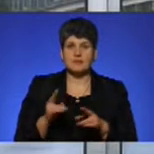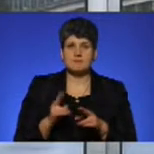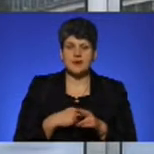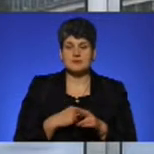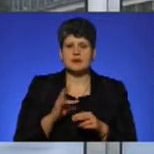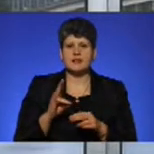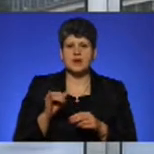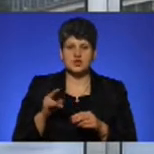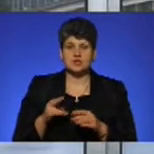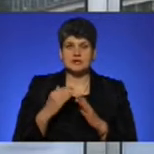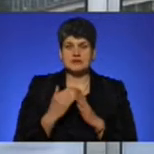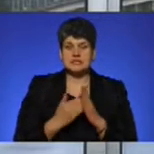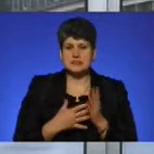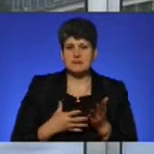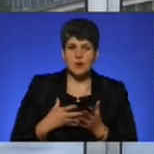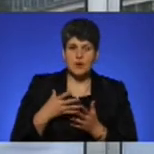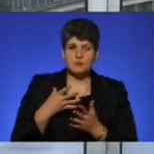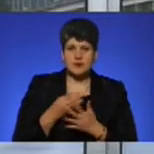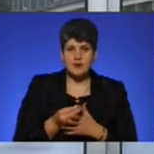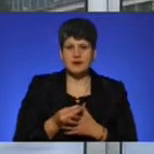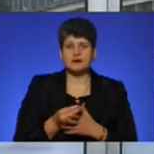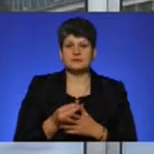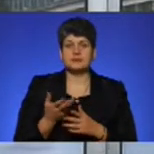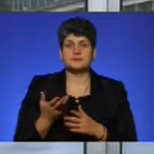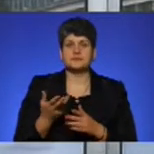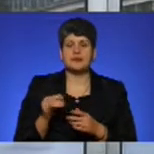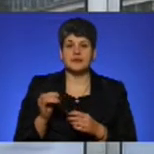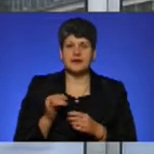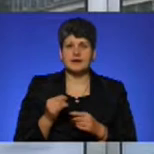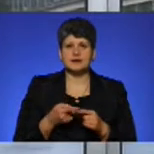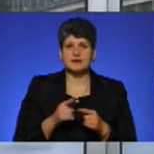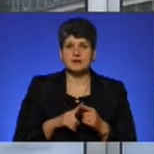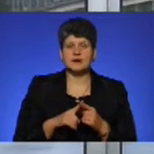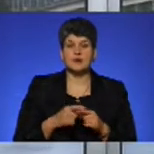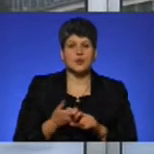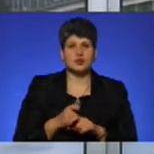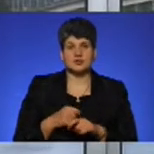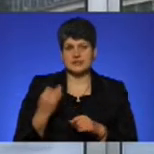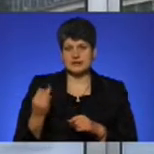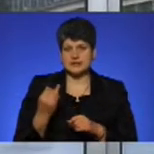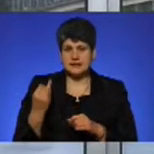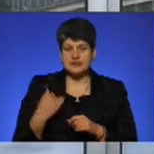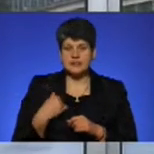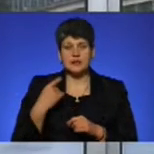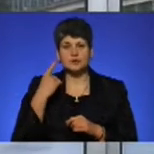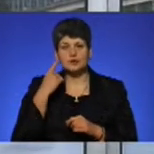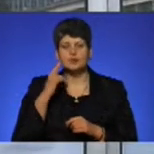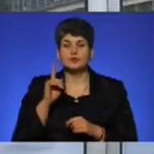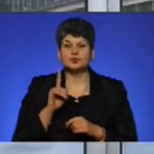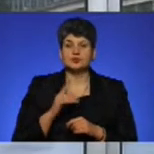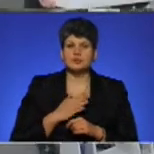оплаты, с учетом того, що наличній більше, безналичній дешевле. Це опыта дуже інтересна. Я думаю, що наш